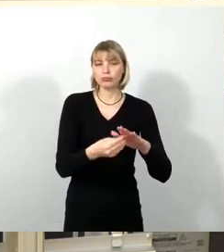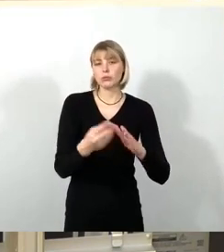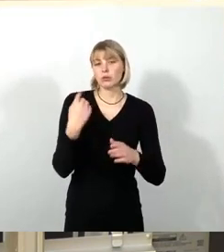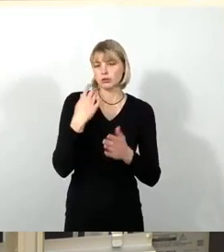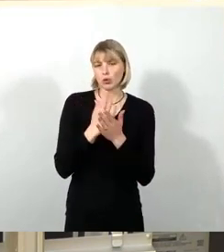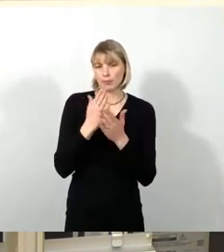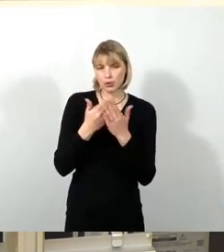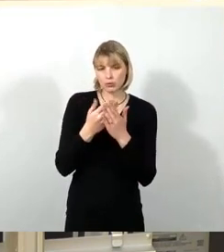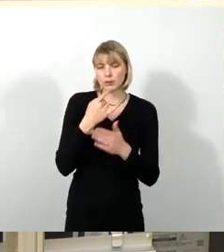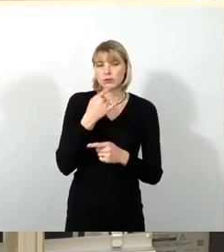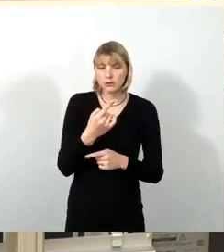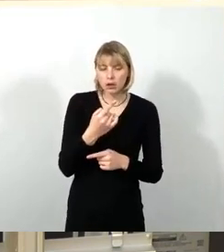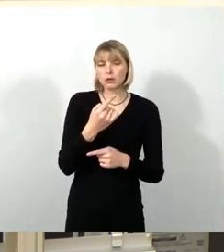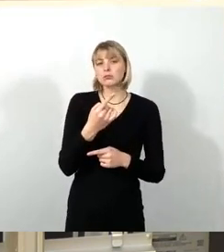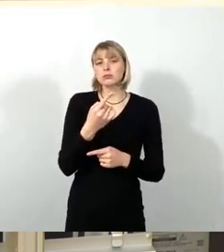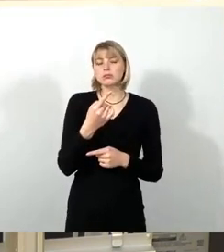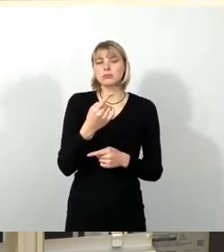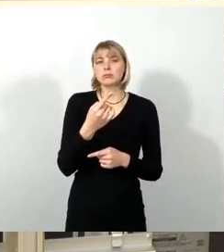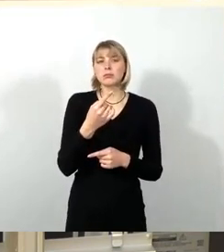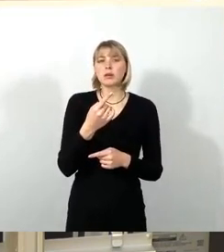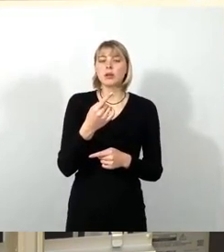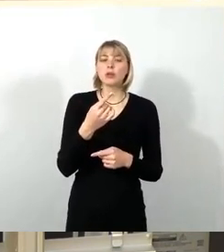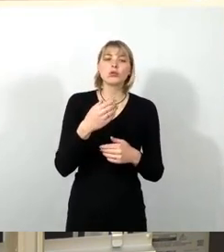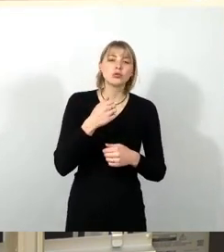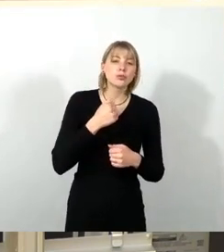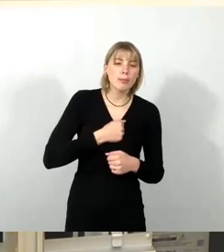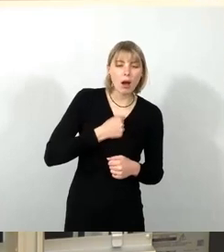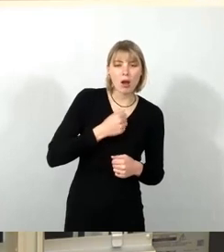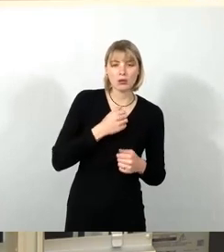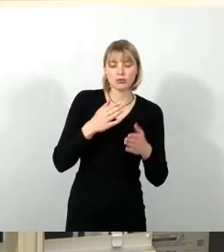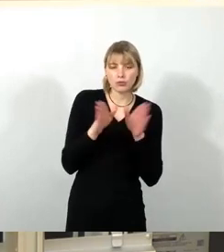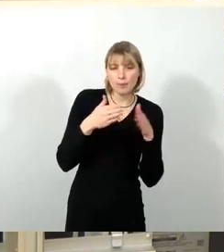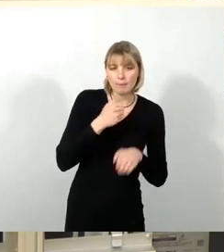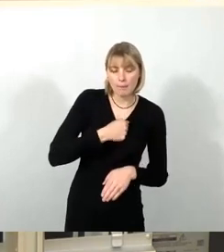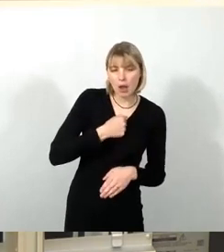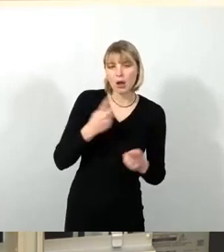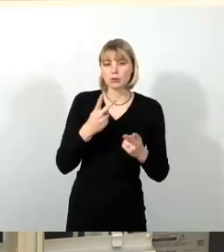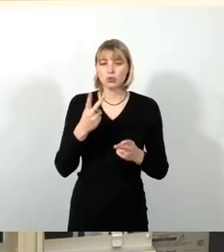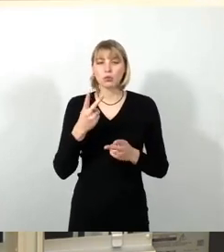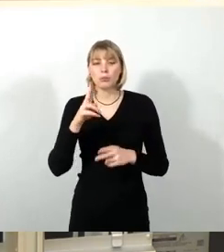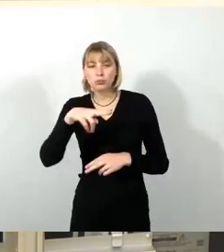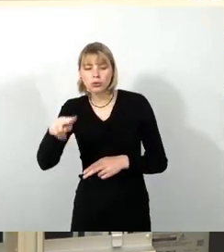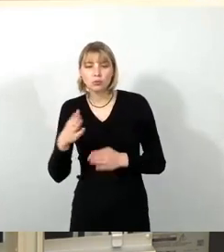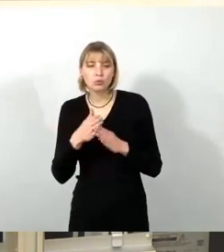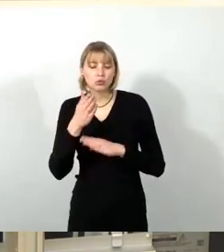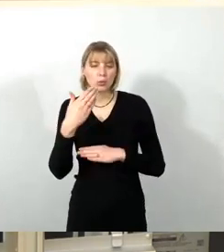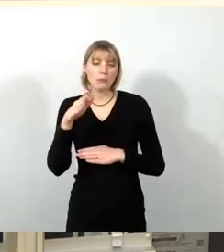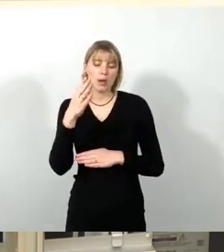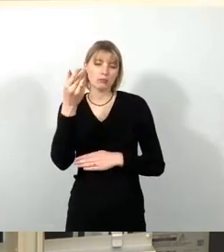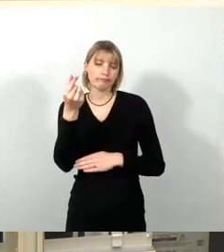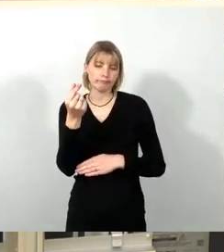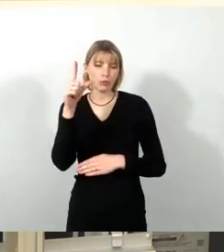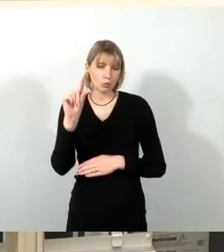vergünstigter Eintritt im Schwimmbad oder vielleicht auch mal ein Besuch im Museum. Allerdings in dem uns vorliegenden Antrag